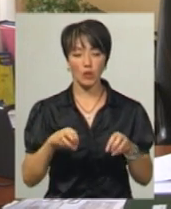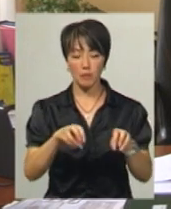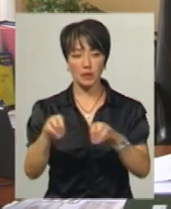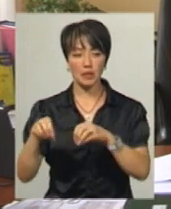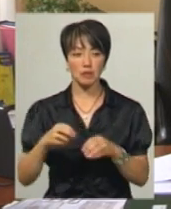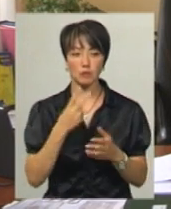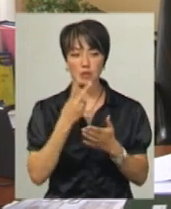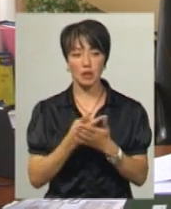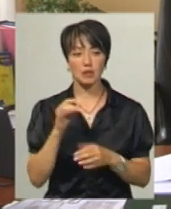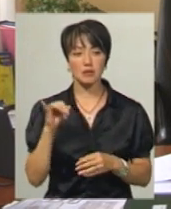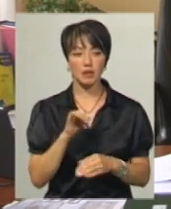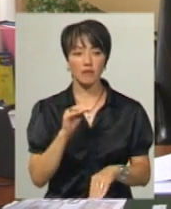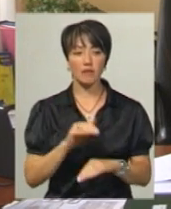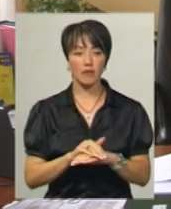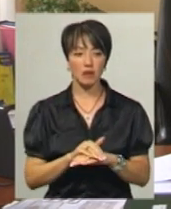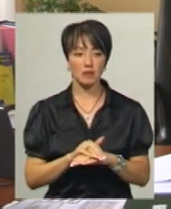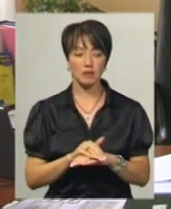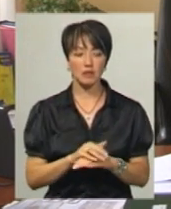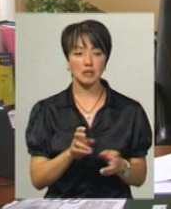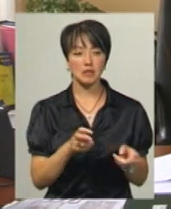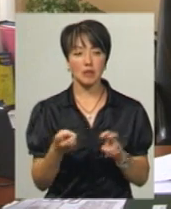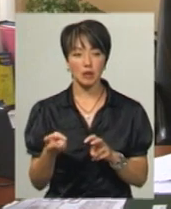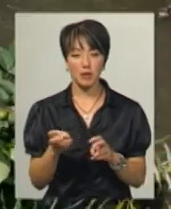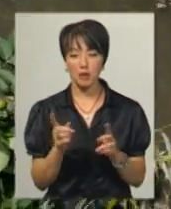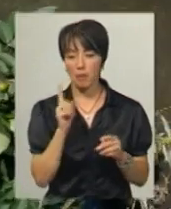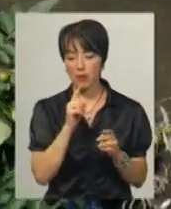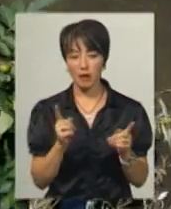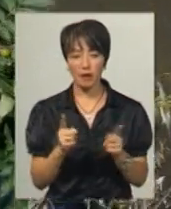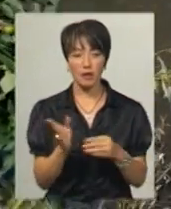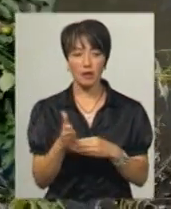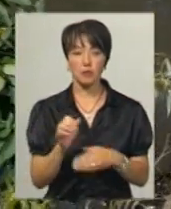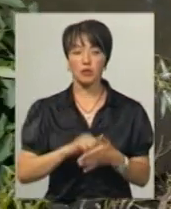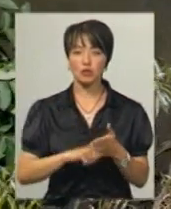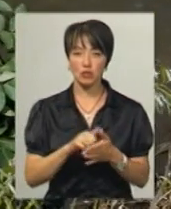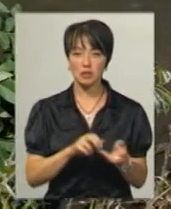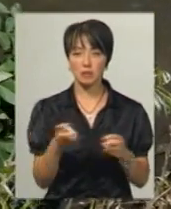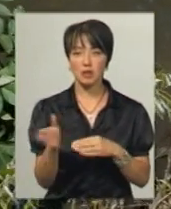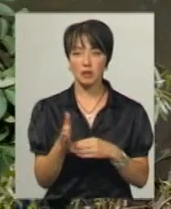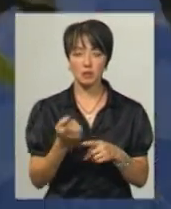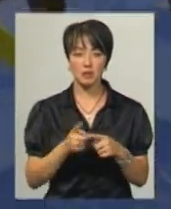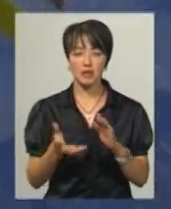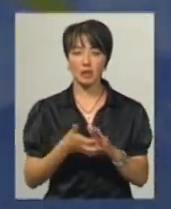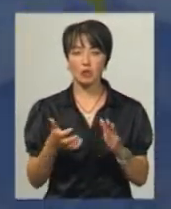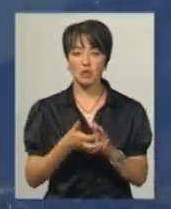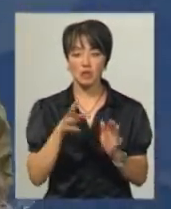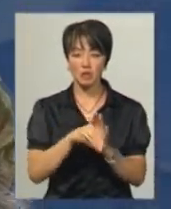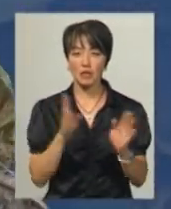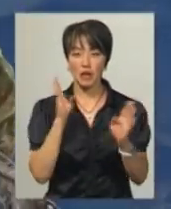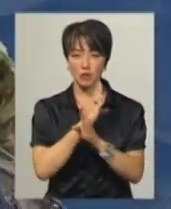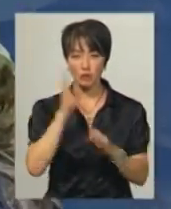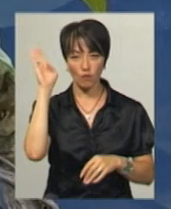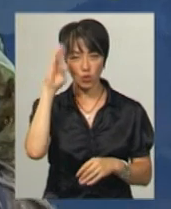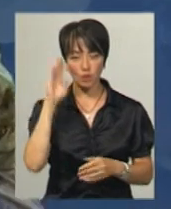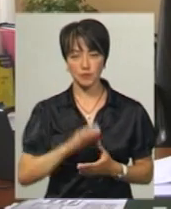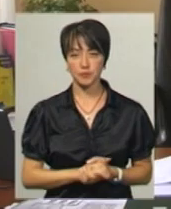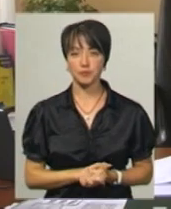спостерігається, і факт загибелі малька риби. Ймовірна причина загибелі риби через недостатній місць кисні у воді, каже